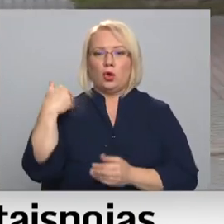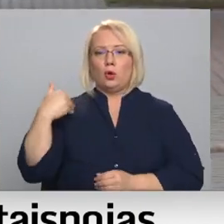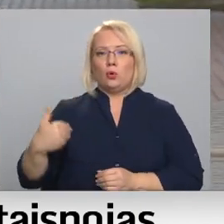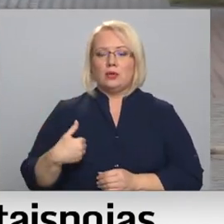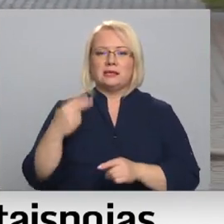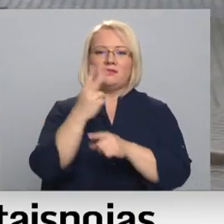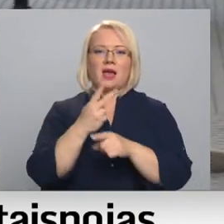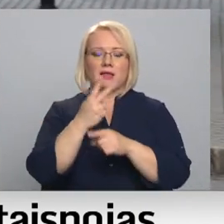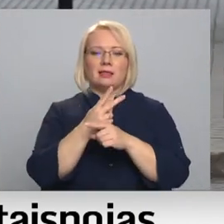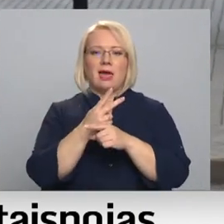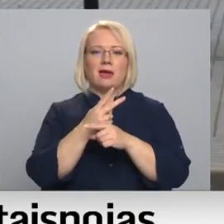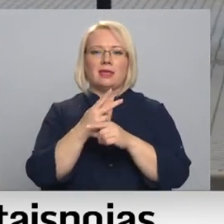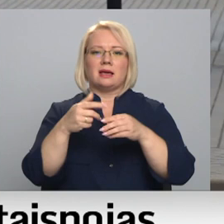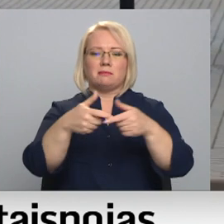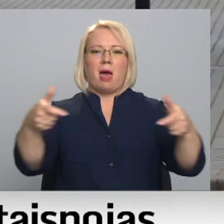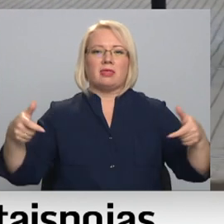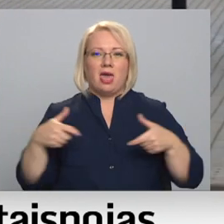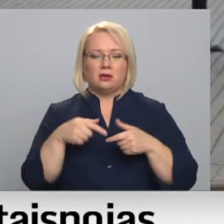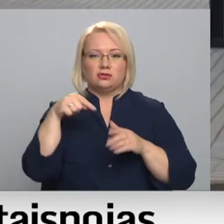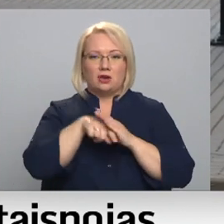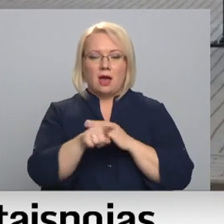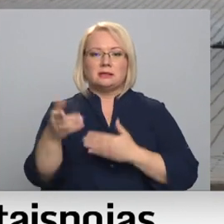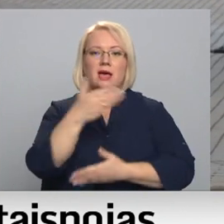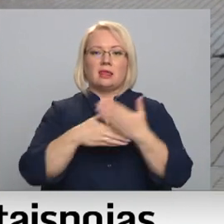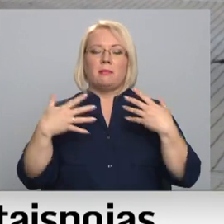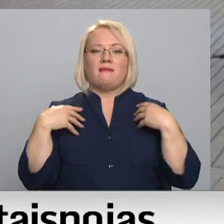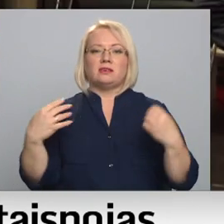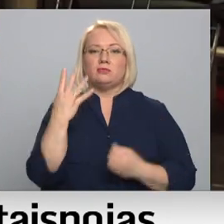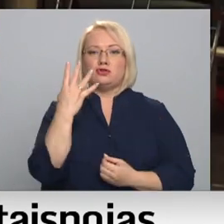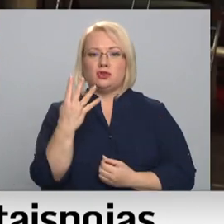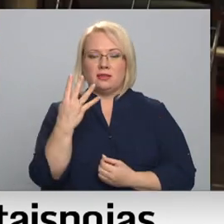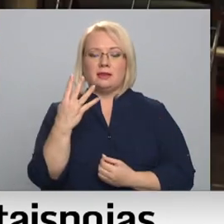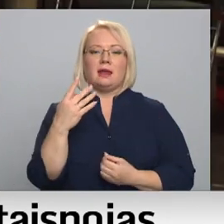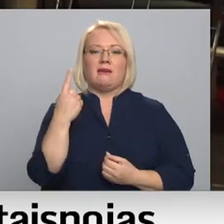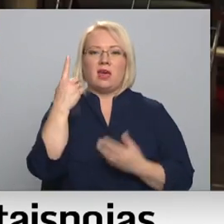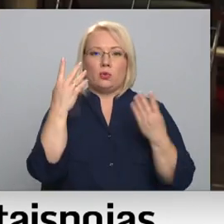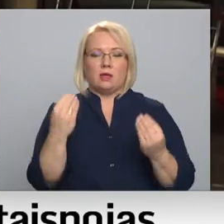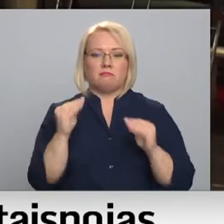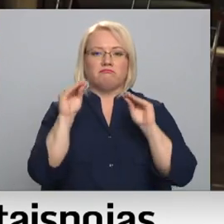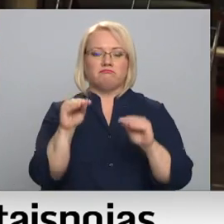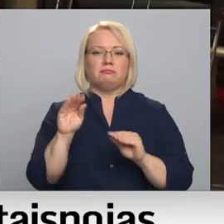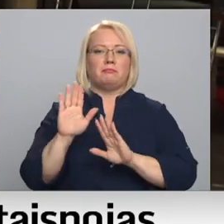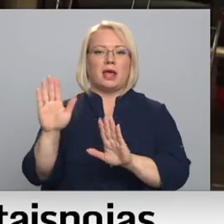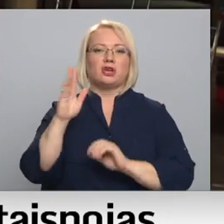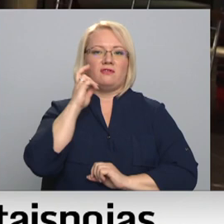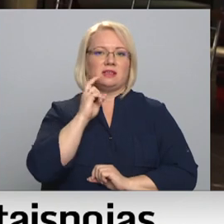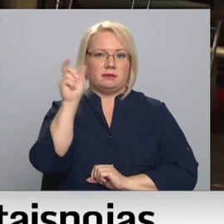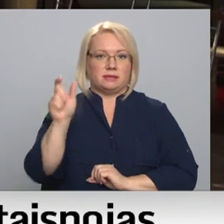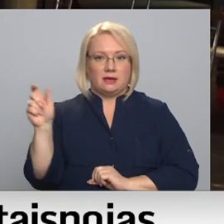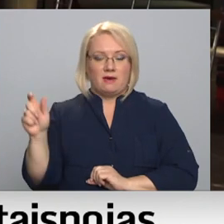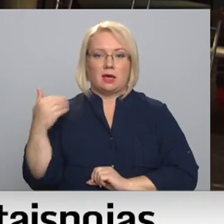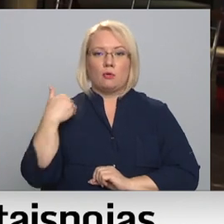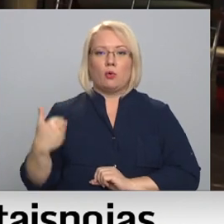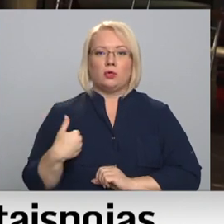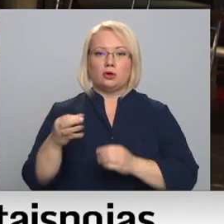vieglētiks manēžā. Sadarbībā ar veselības centru četritas uz vienu dienu ierīkots tieši senioriem. Kuldīgas novadā šobrīd